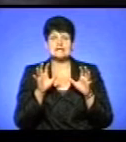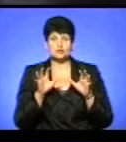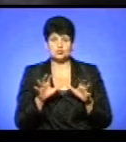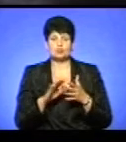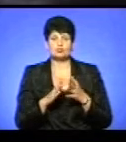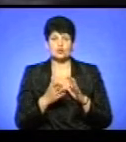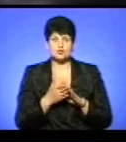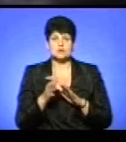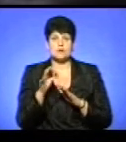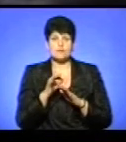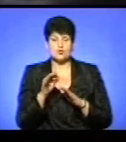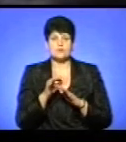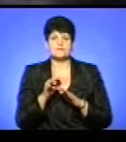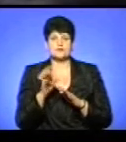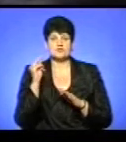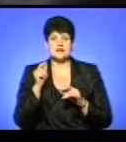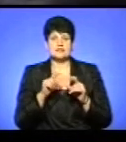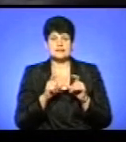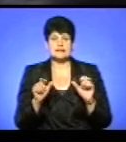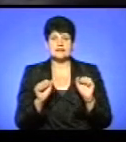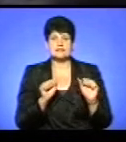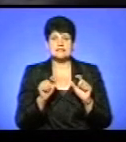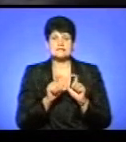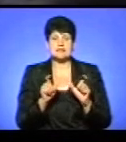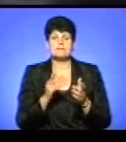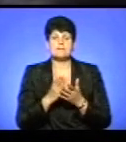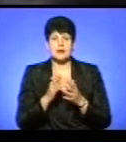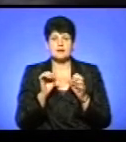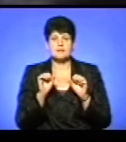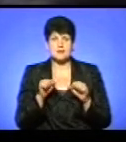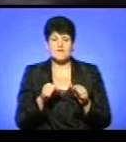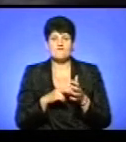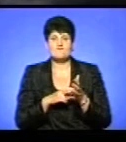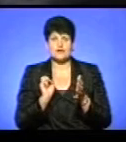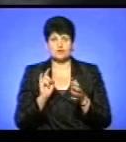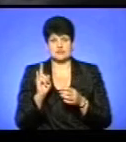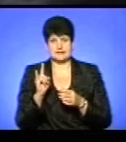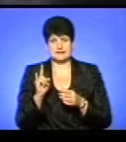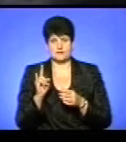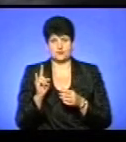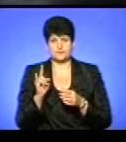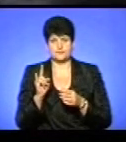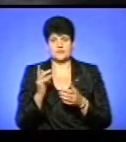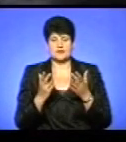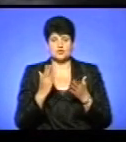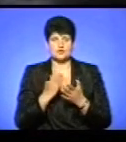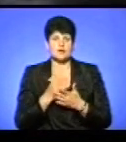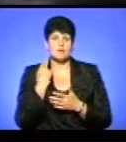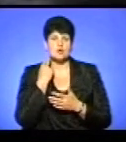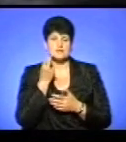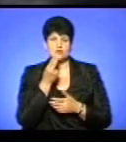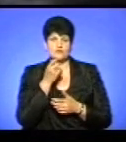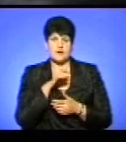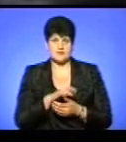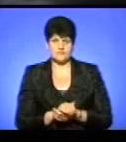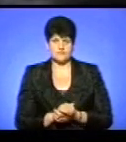положення про дошкільний навчальний заклад, керівник закладу має право виключити дитину, якщо є борг за харчування.